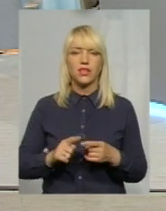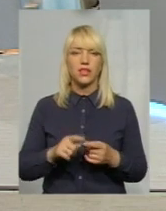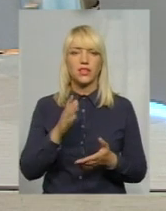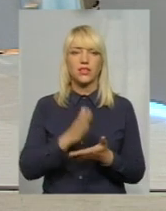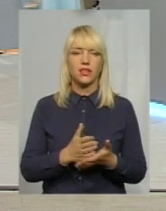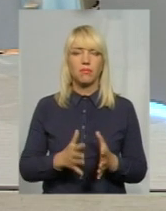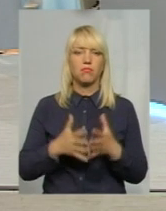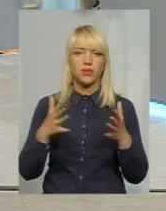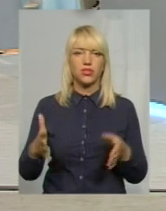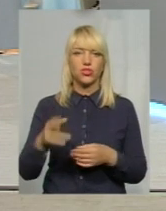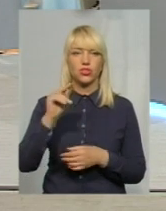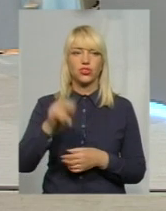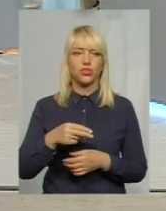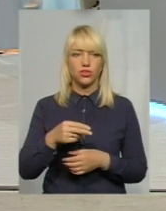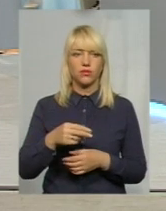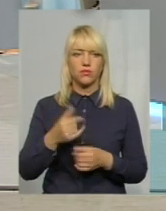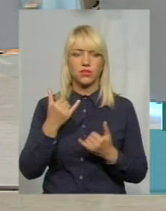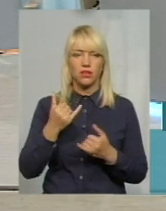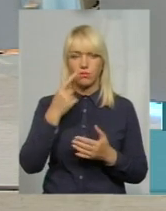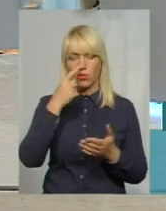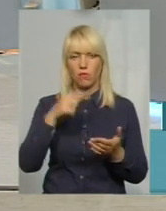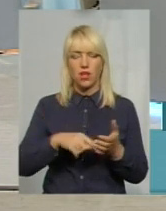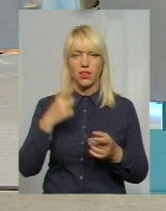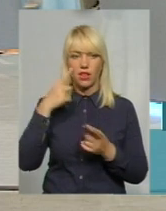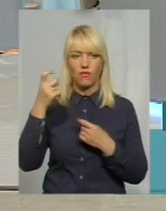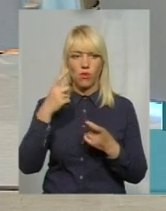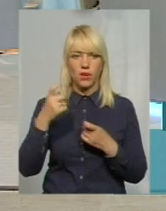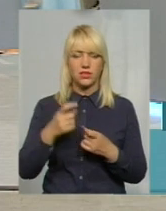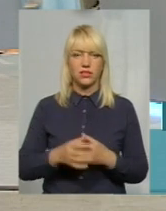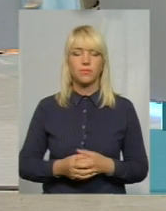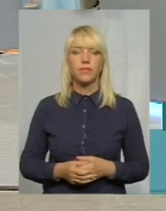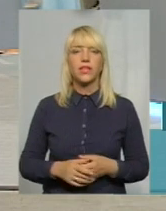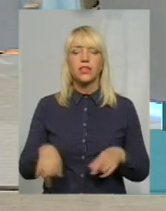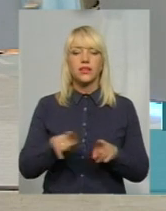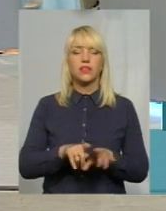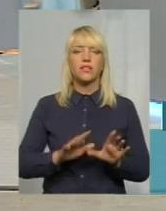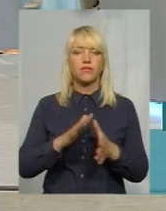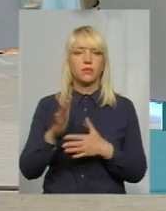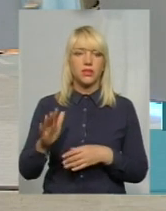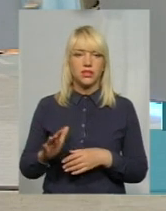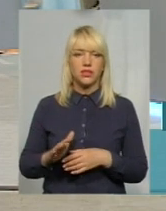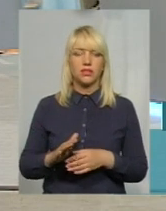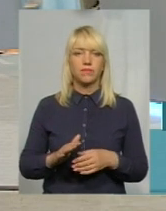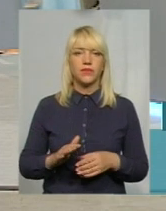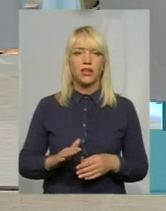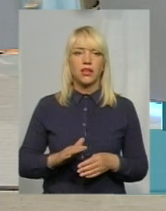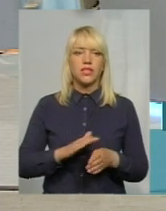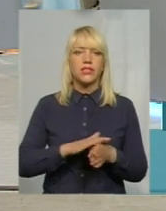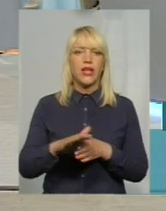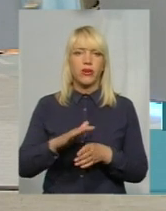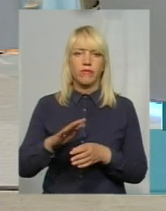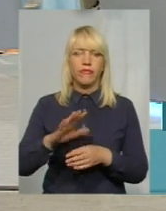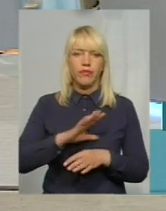все-таки більше, чим зараз попала ця інформація. Такі випадки стаються кожного року.